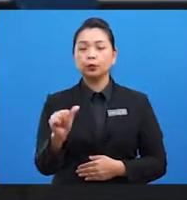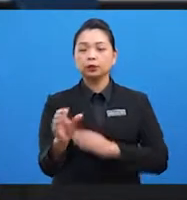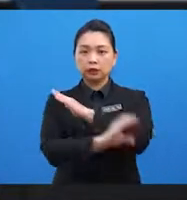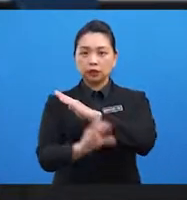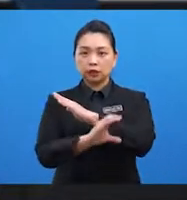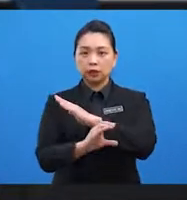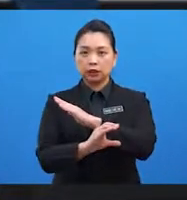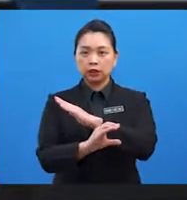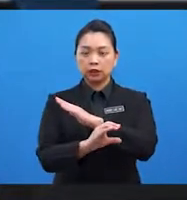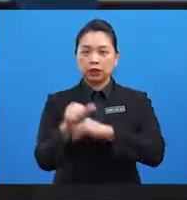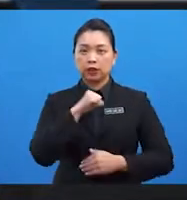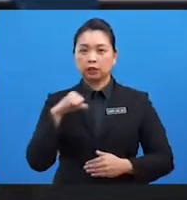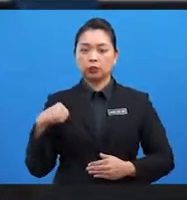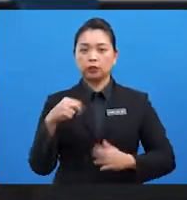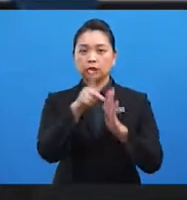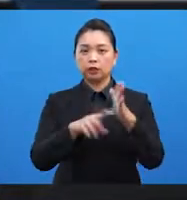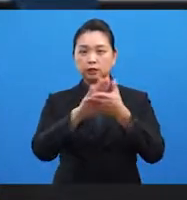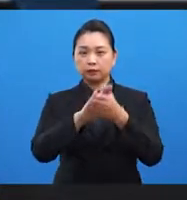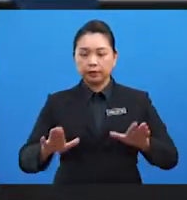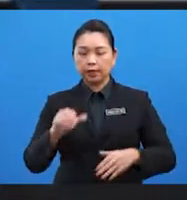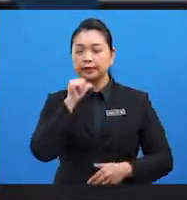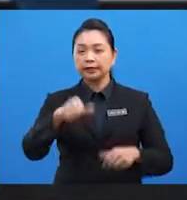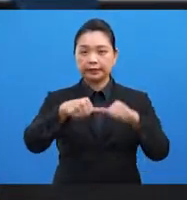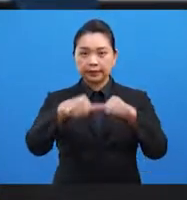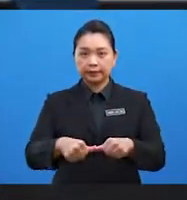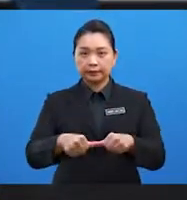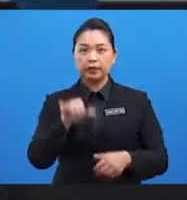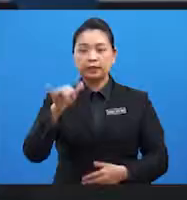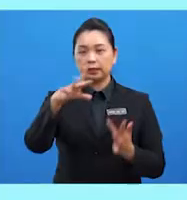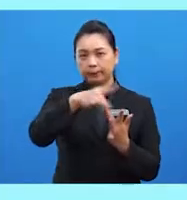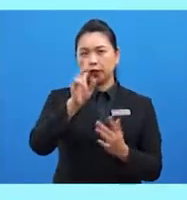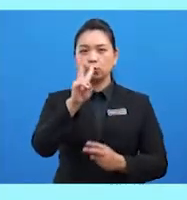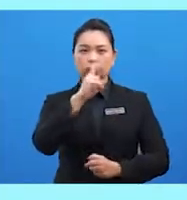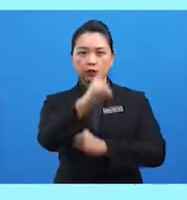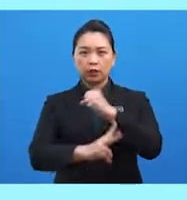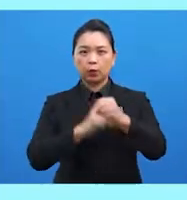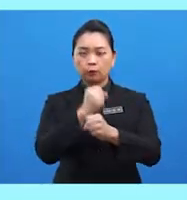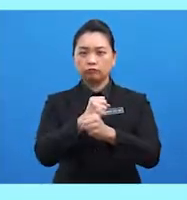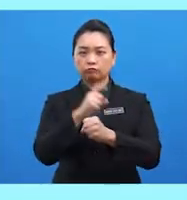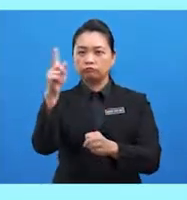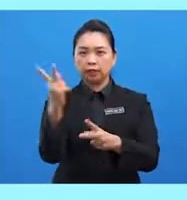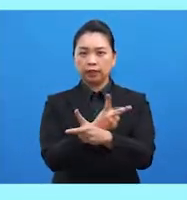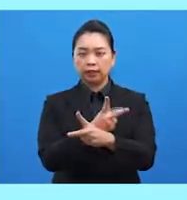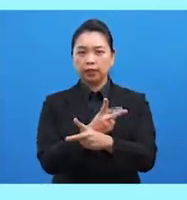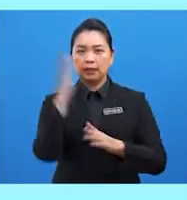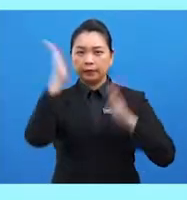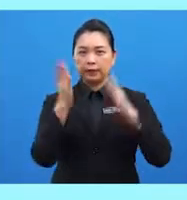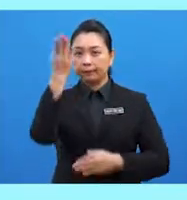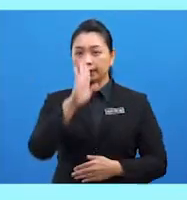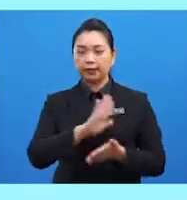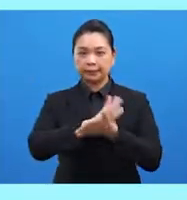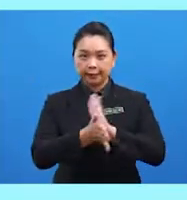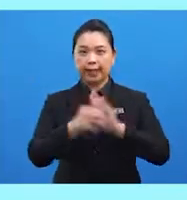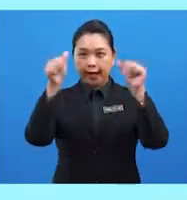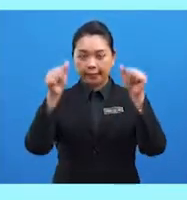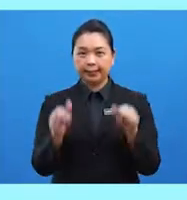keselamatan tidak tetap yang akan dipilih setiap 2 tahun sekali. Malaysia pernah menjadi ahli Majlis